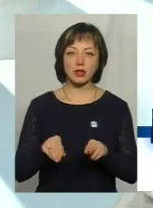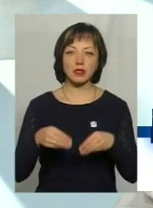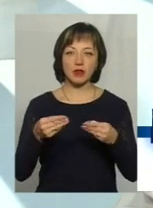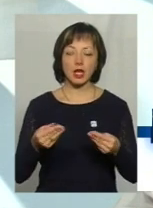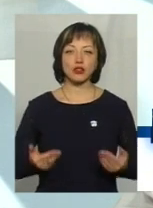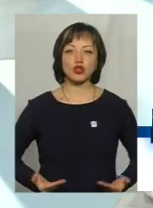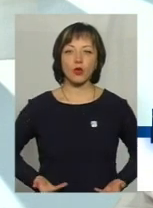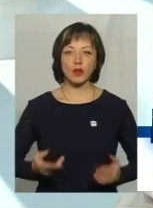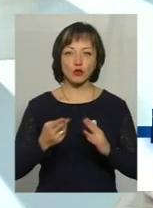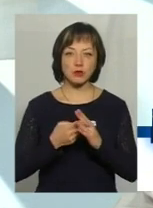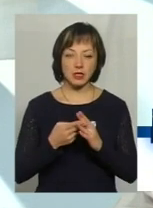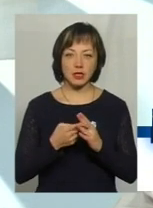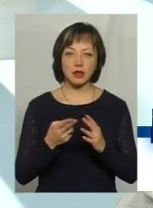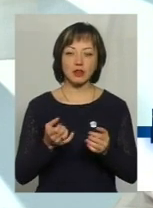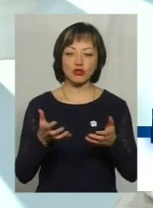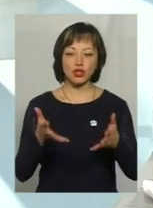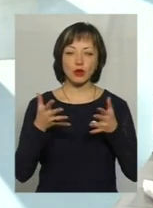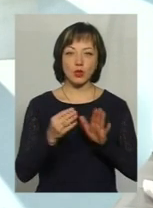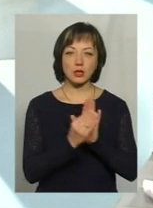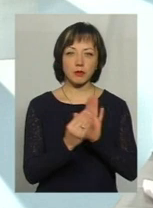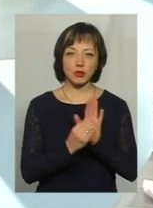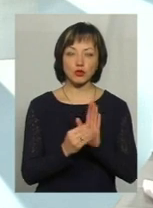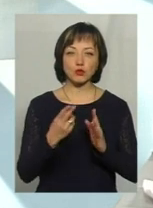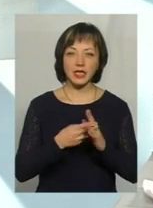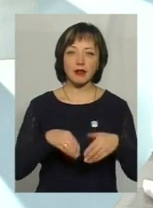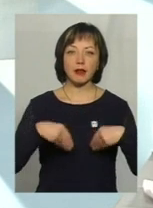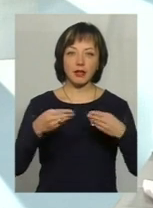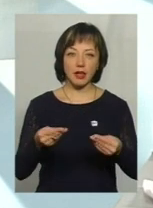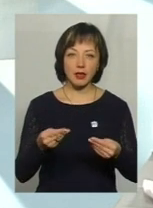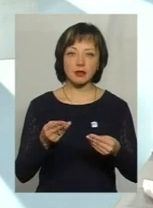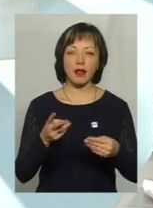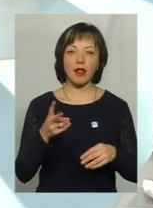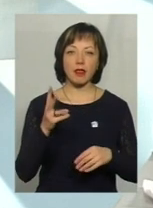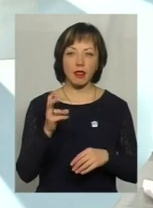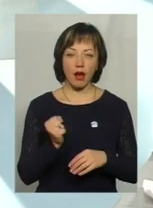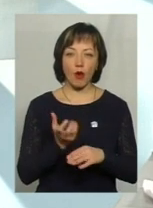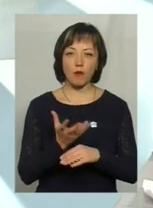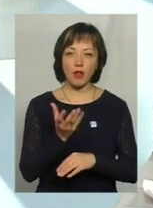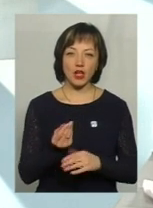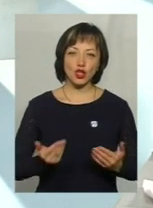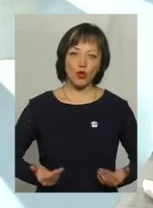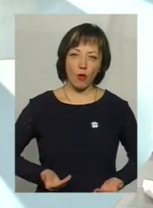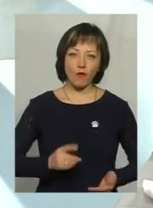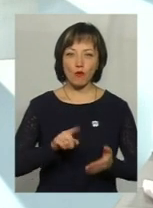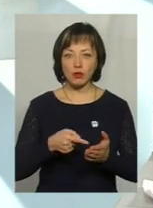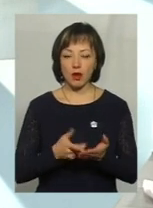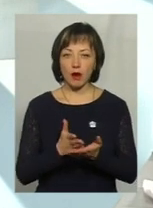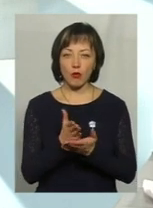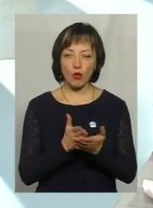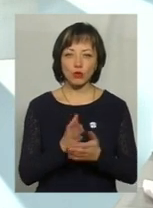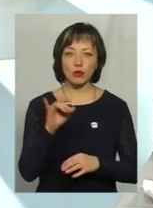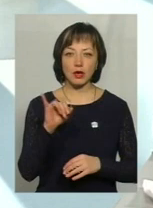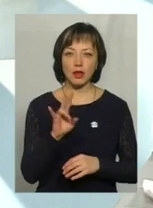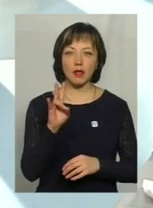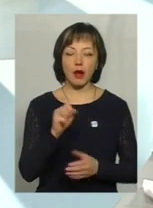житлових субсидій, де чітко зазначено, що субсидія надається на оплату житлово-кумунальних послуг і на